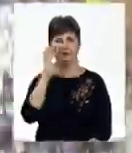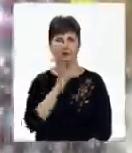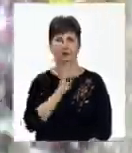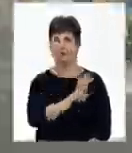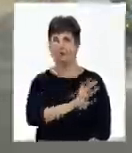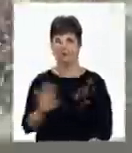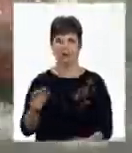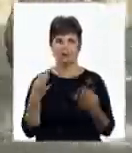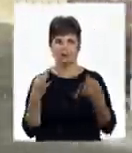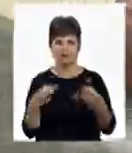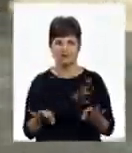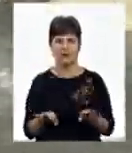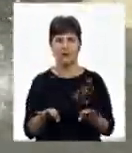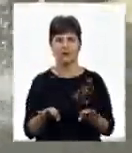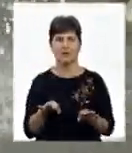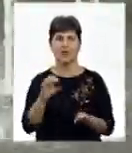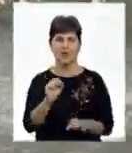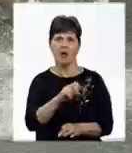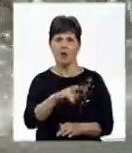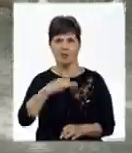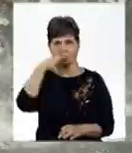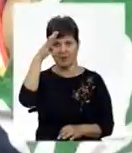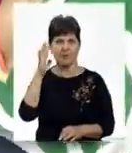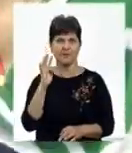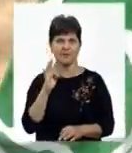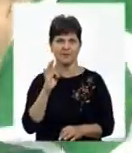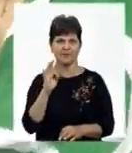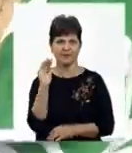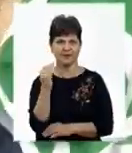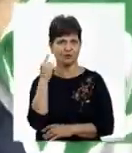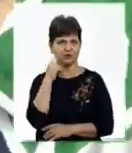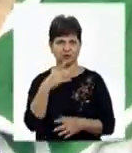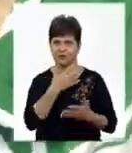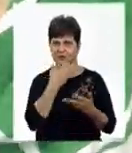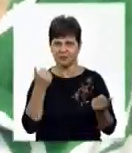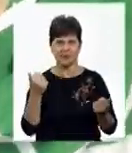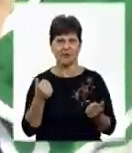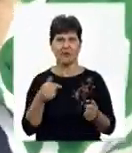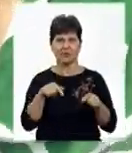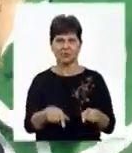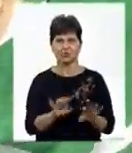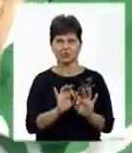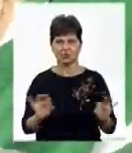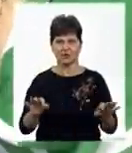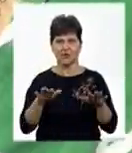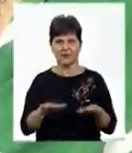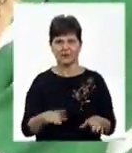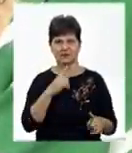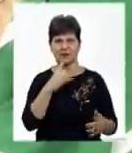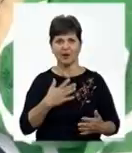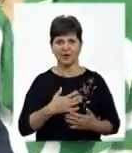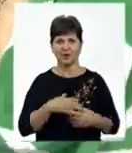у фонтані, бо холодна вода. Але діти їх не послухали. Це дуже чудове місце. Ми любимо тут, так би сказати,